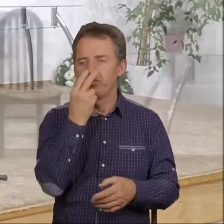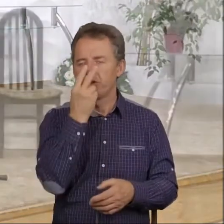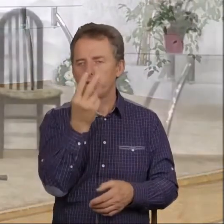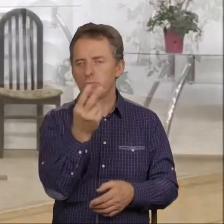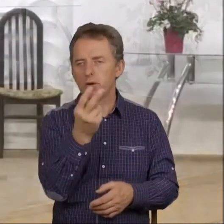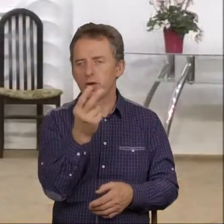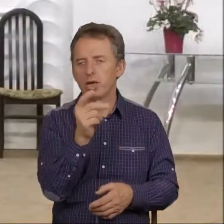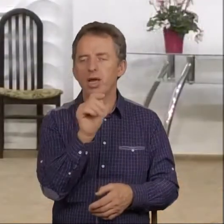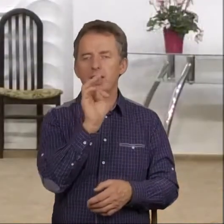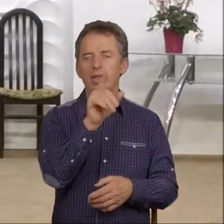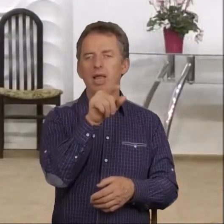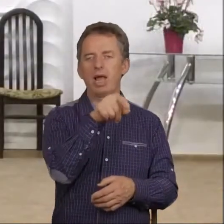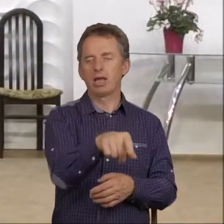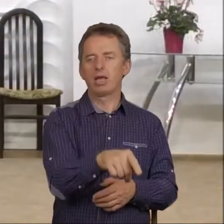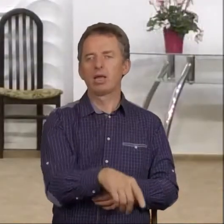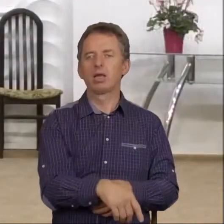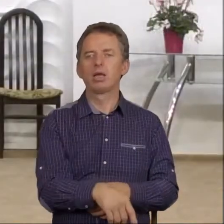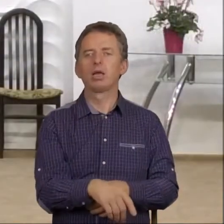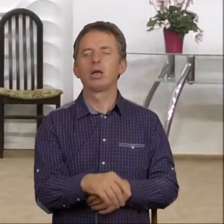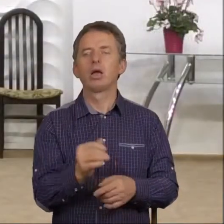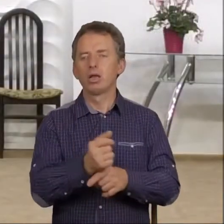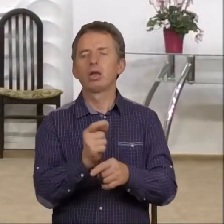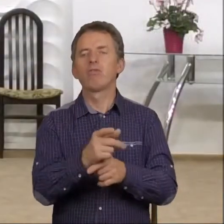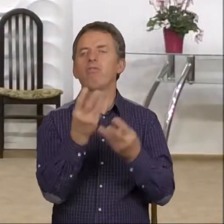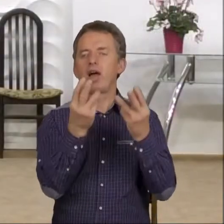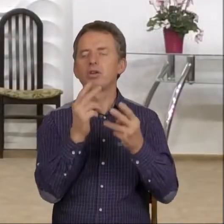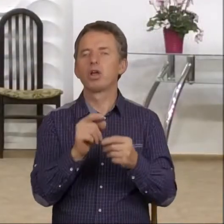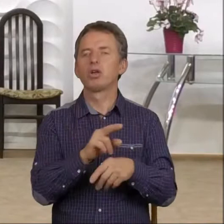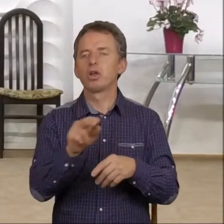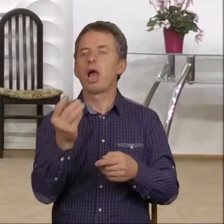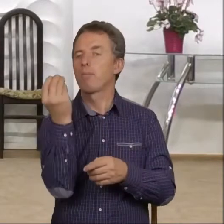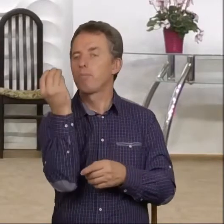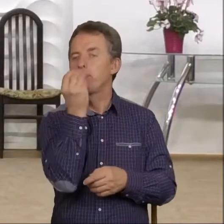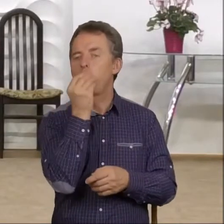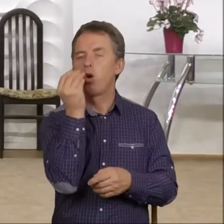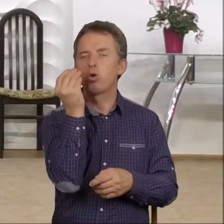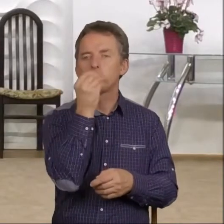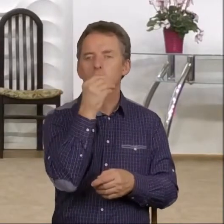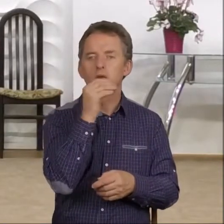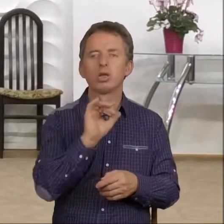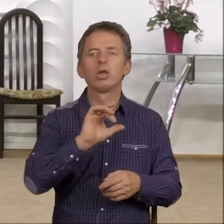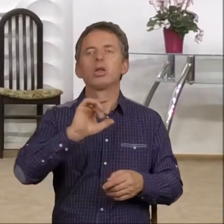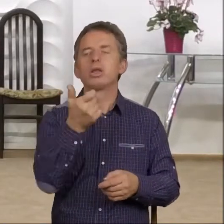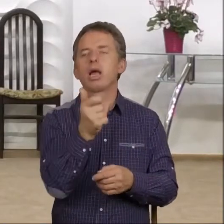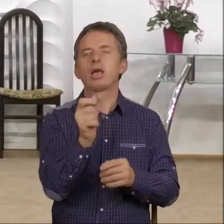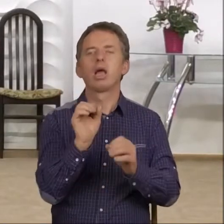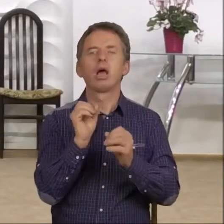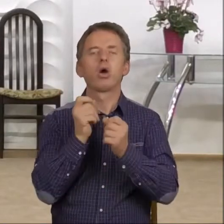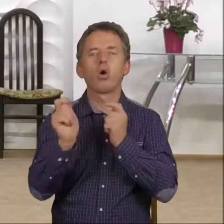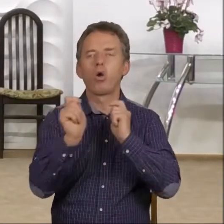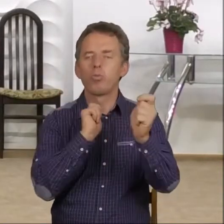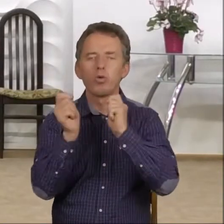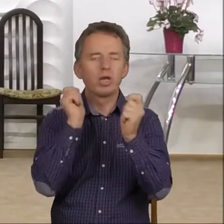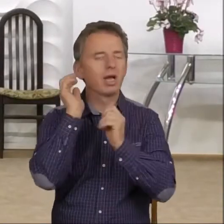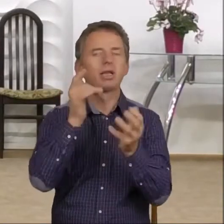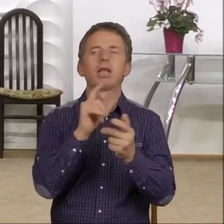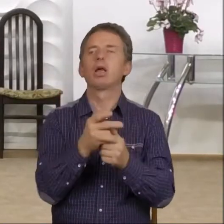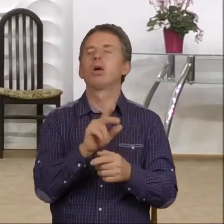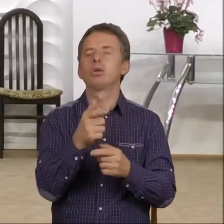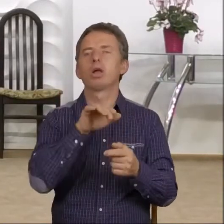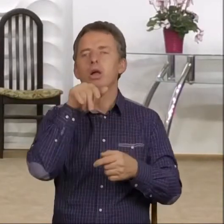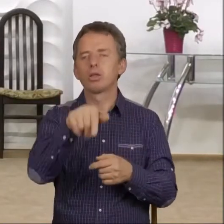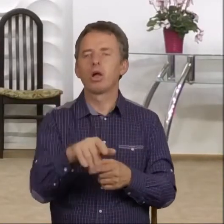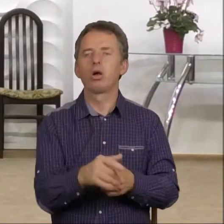taki ważny dla człowieka element, jak morze, no to są szlaki komunikacyjne, prawda, to są,